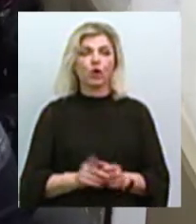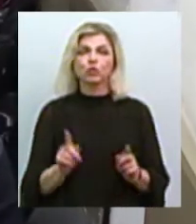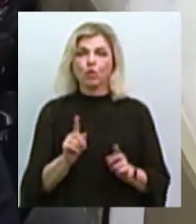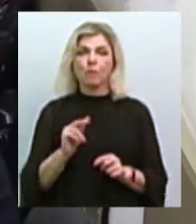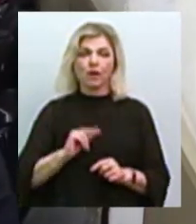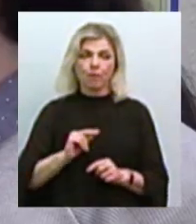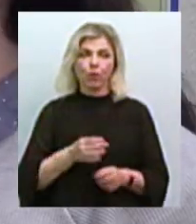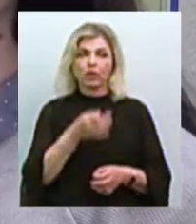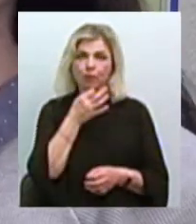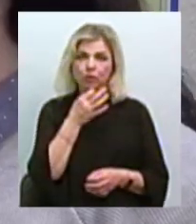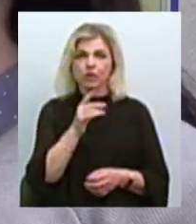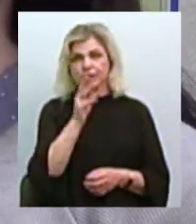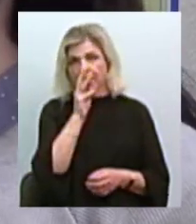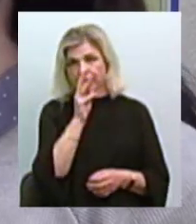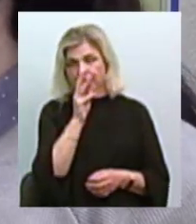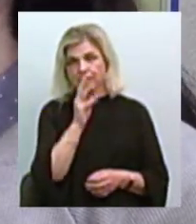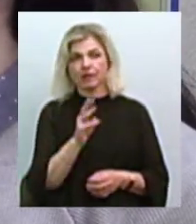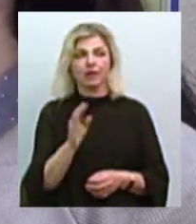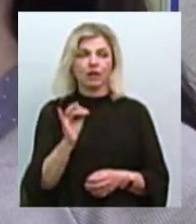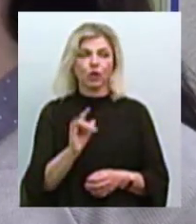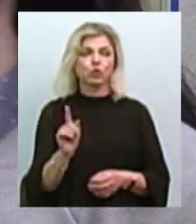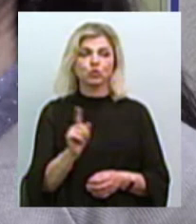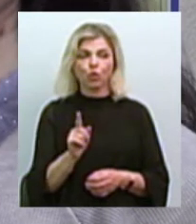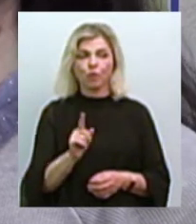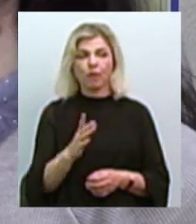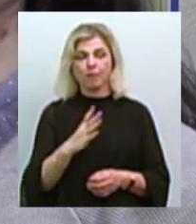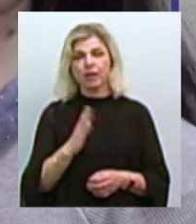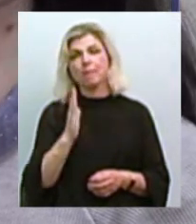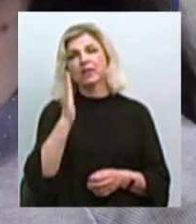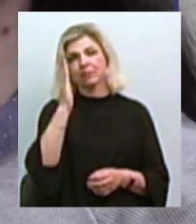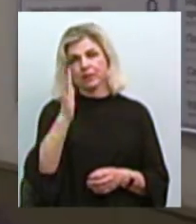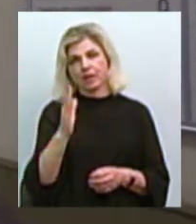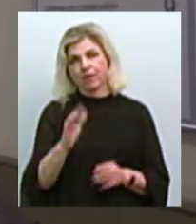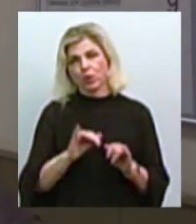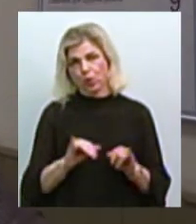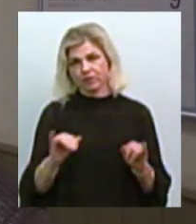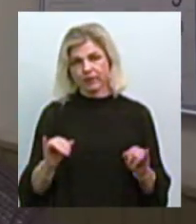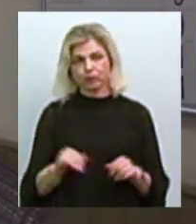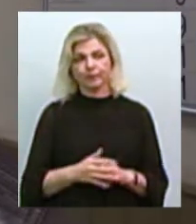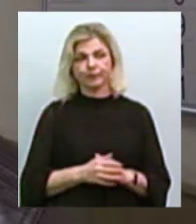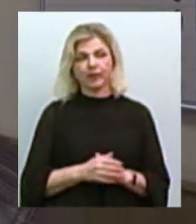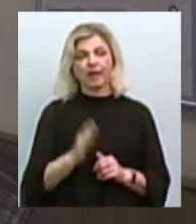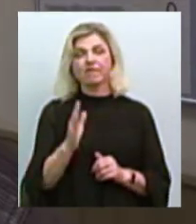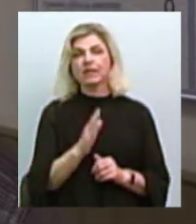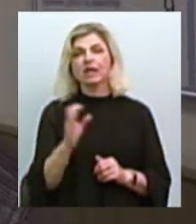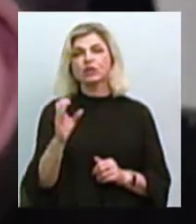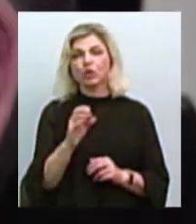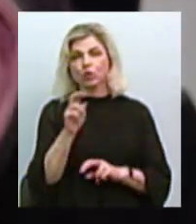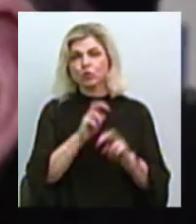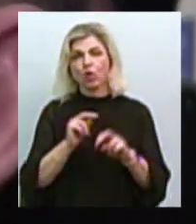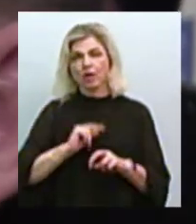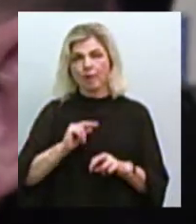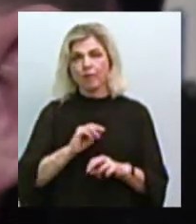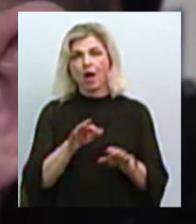подобалась, зарплатня, і те, щоб були перспективи розвитку. Віталій Щерьогін шукає роботу у галузі